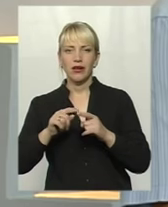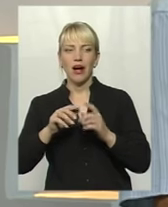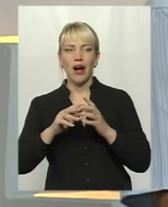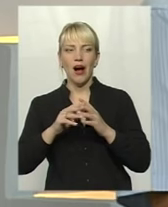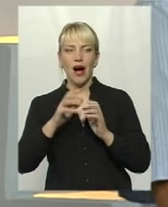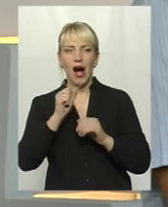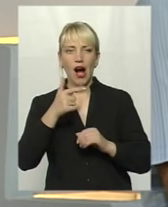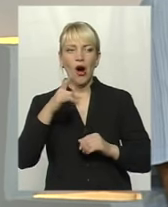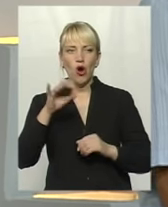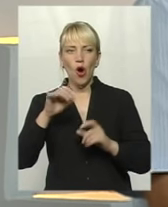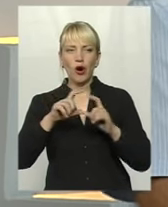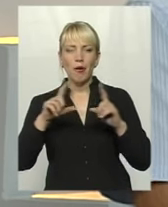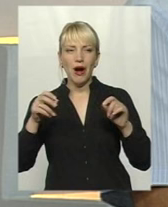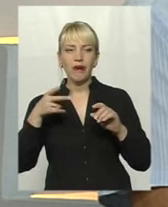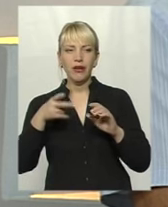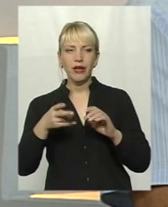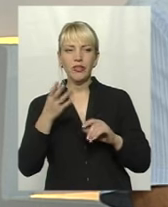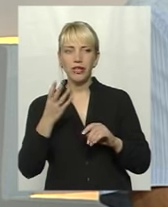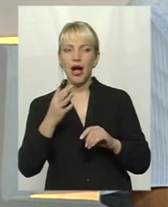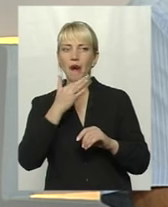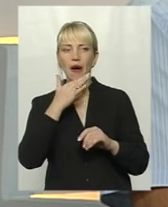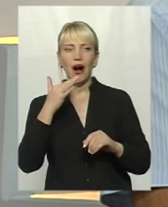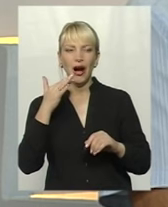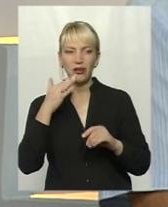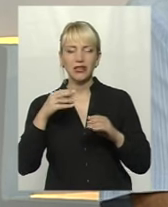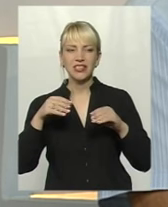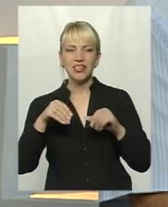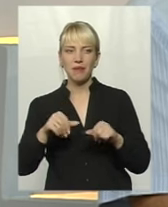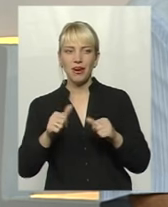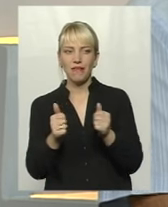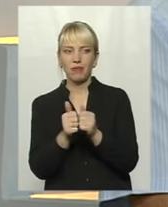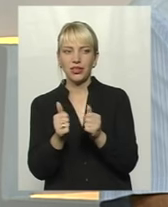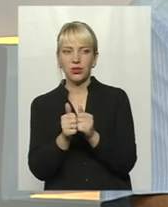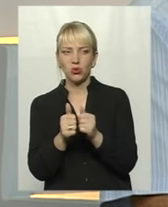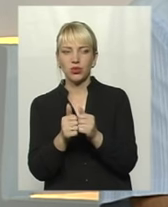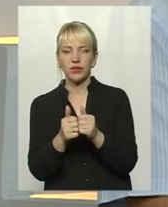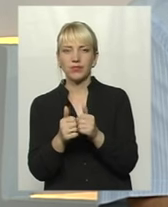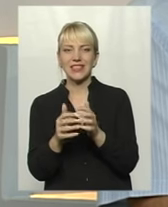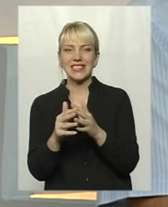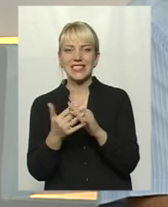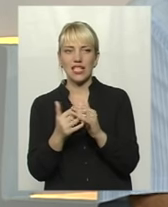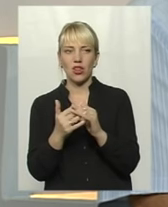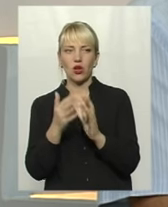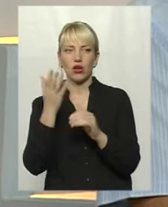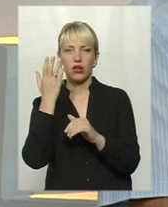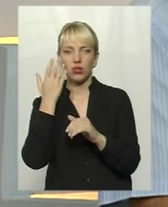агрокомпанія «Втиска 4». Получається, що багато земельних ділянок в притул підходить до села. І коли